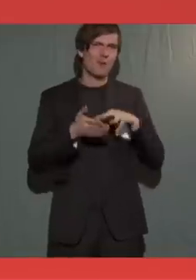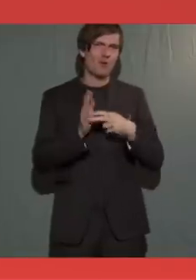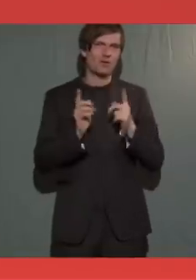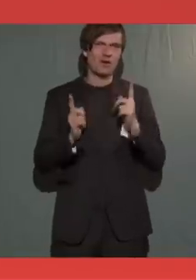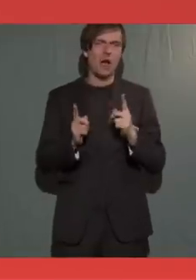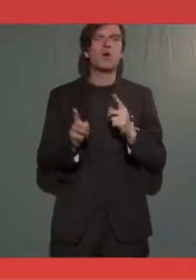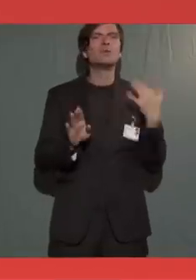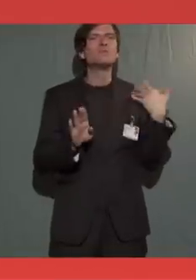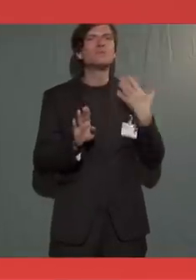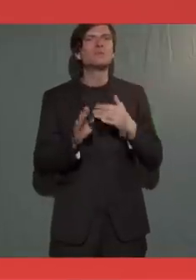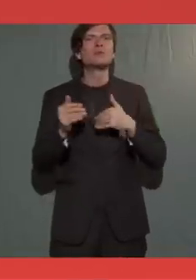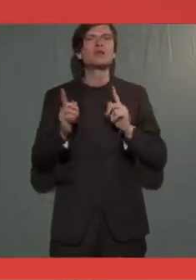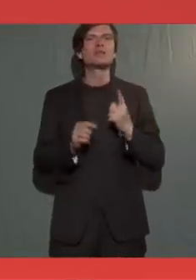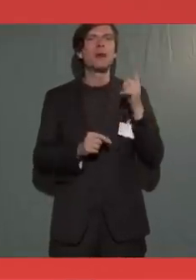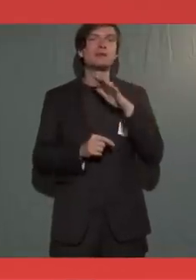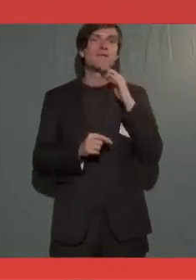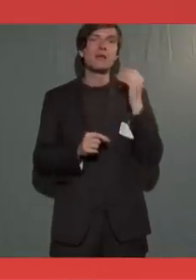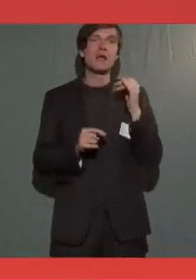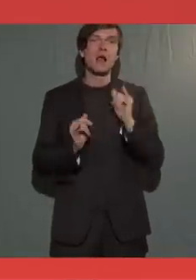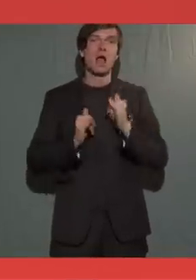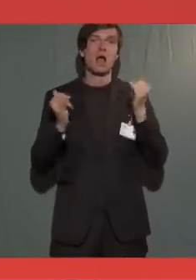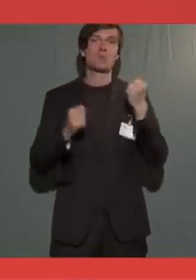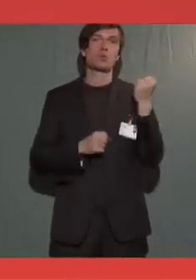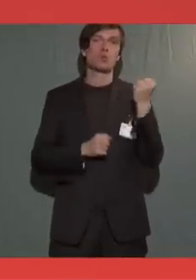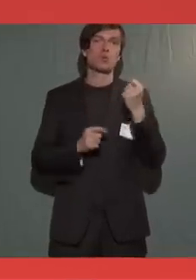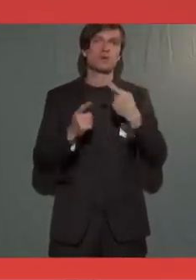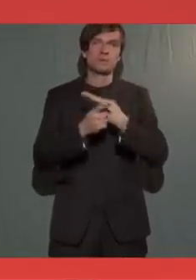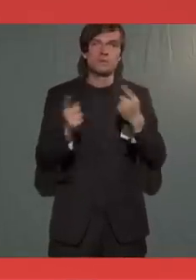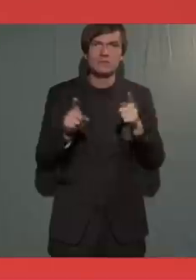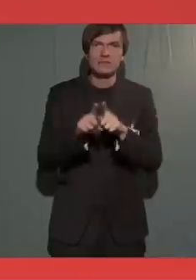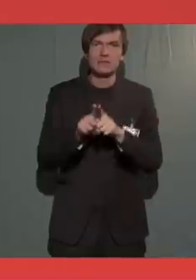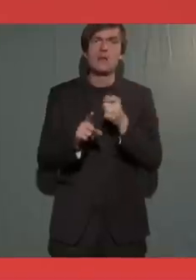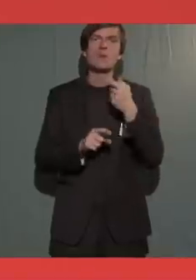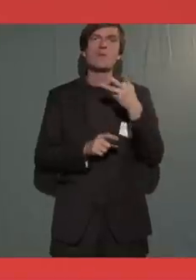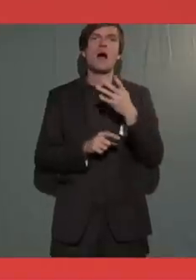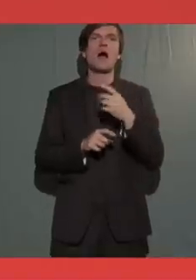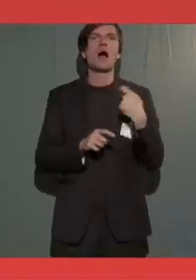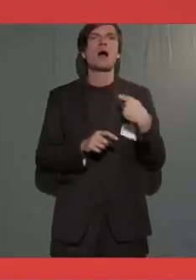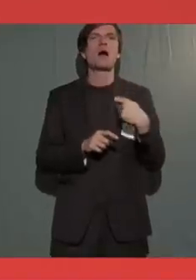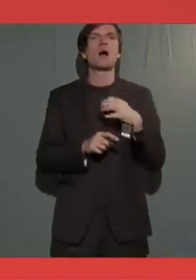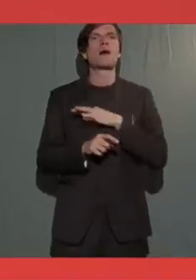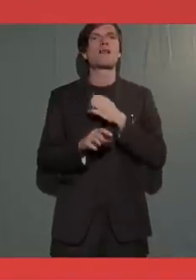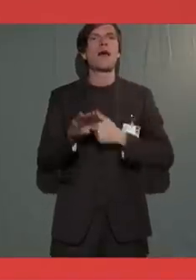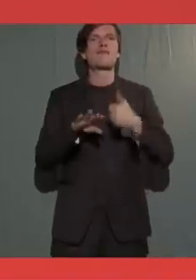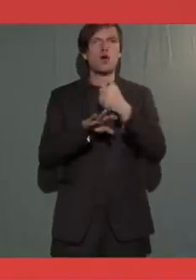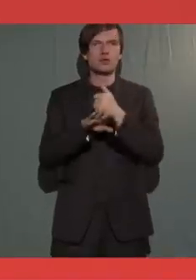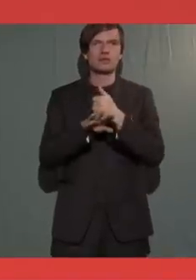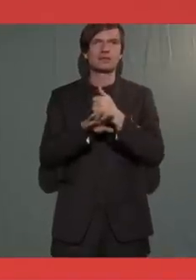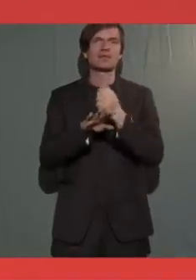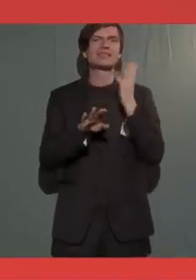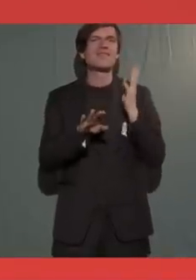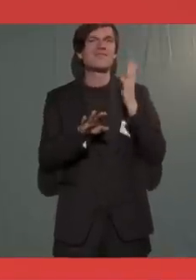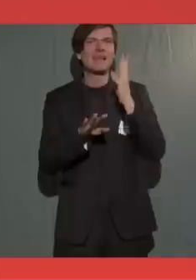seit ich Schatzmeisterin bin, habe ich schon viel erlebt, wir ja alle auch mit unserer Partei, mehrere Parteivorsitzende jetzt seit vier Jahren, den einen, das ist